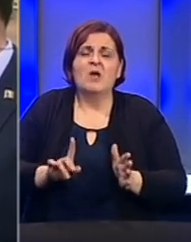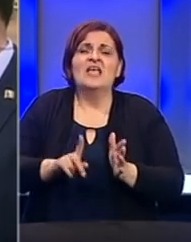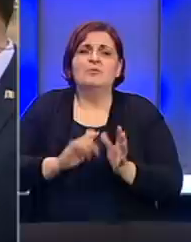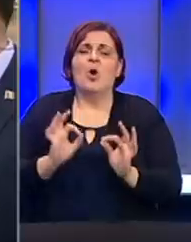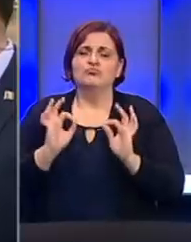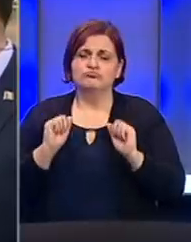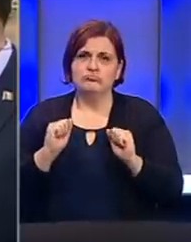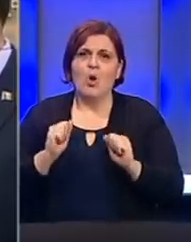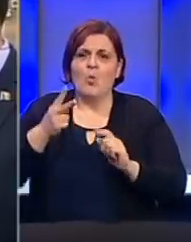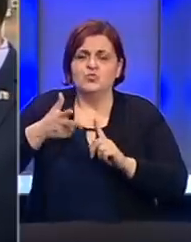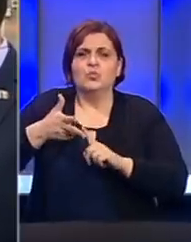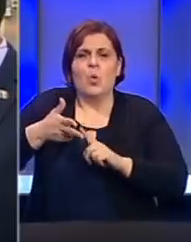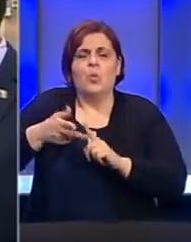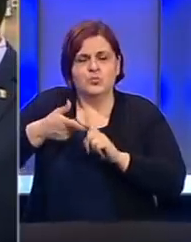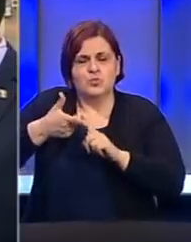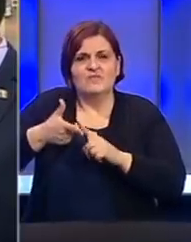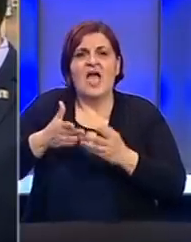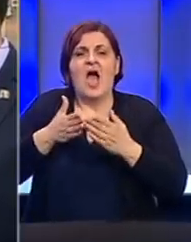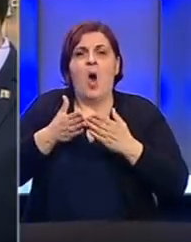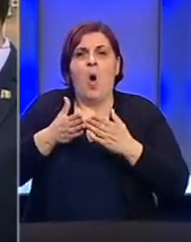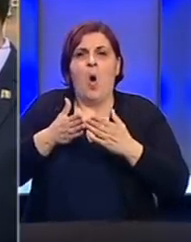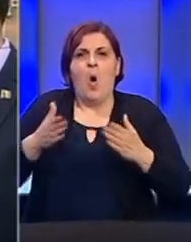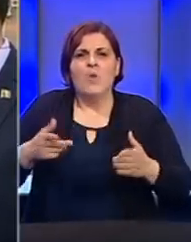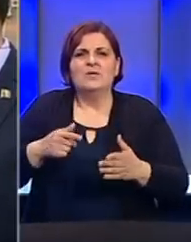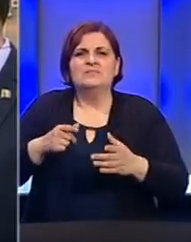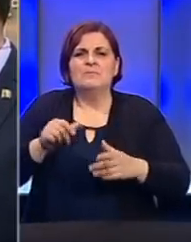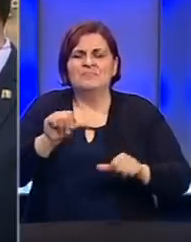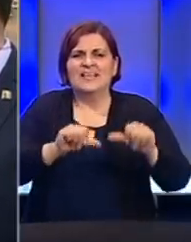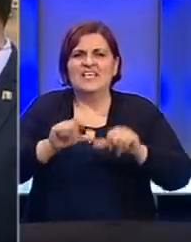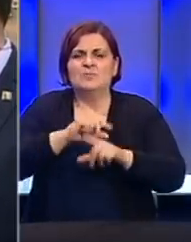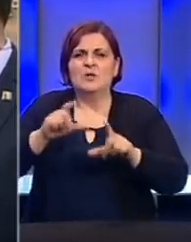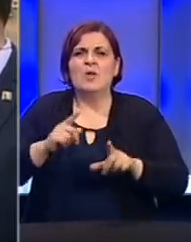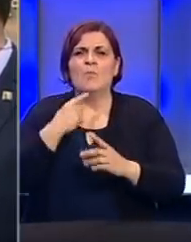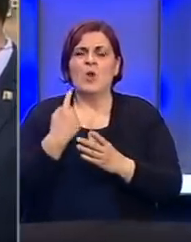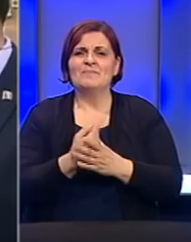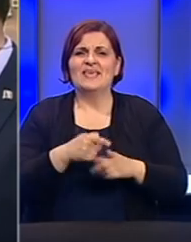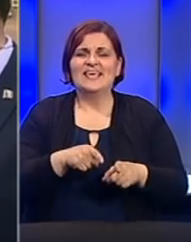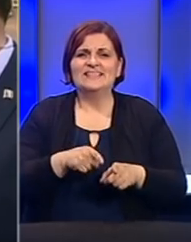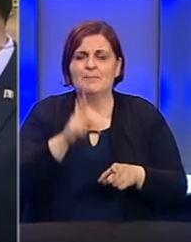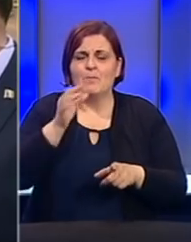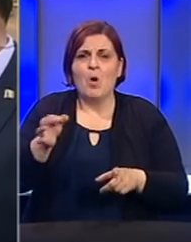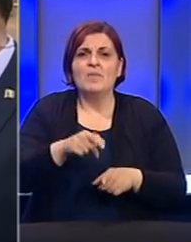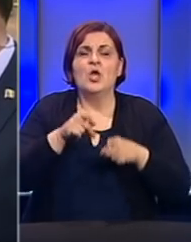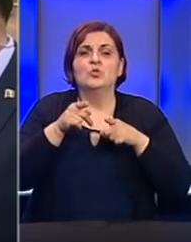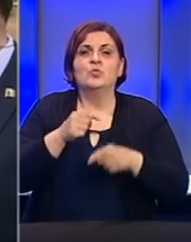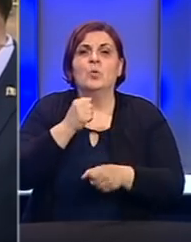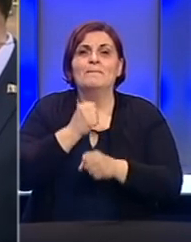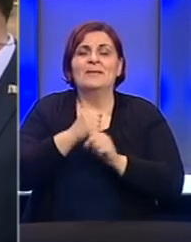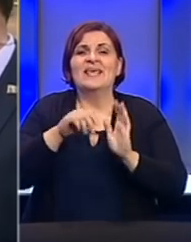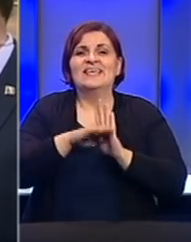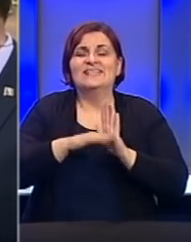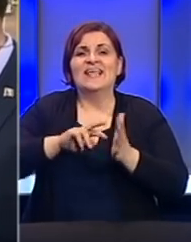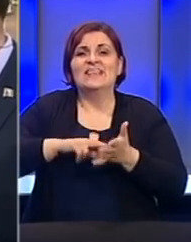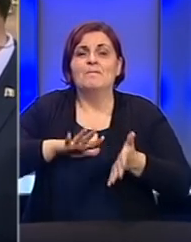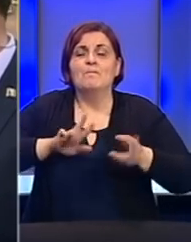stabilno držimo u toj drugoj fazi, otvaranje stacionarnog liječenja, odnosno izolatorija po našim općinama. Tu stvaramo zakonske i